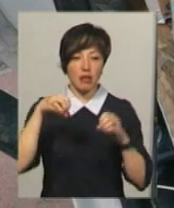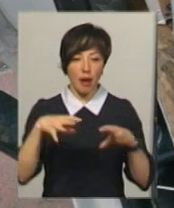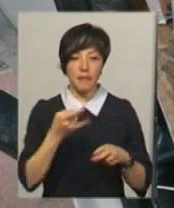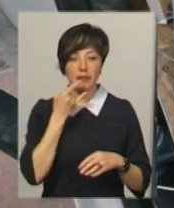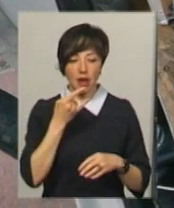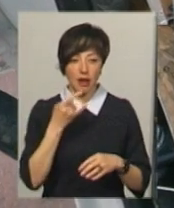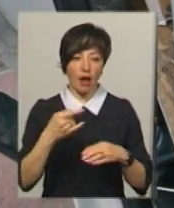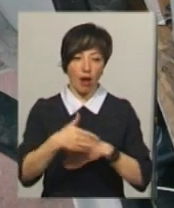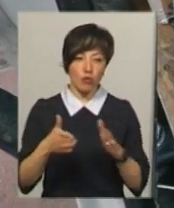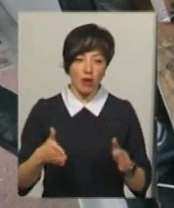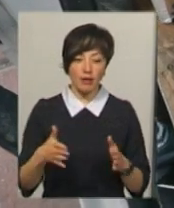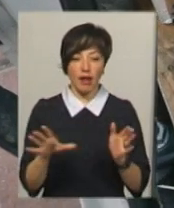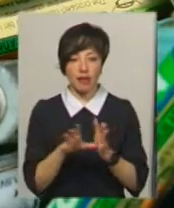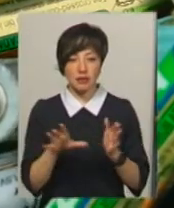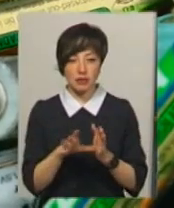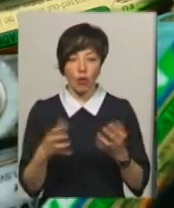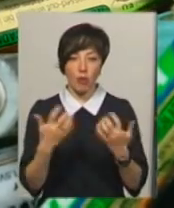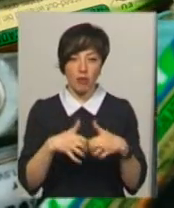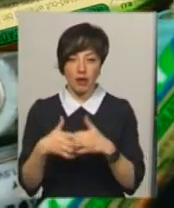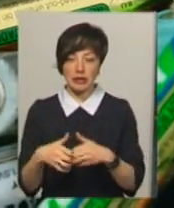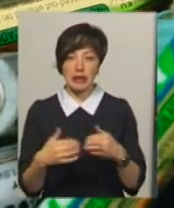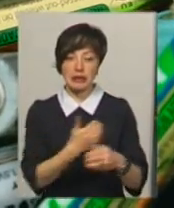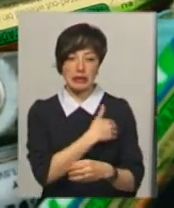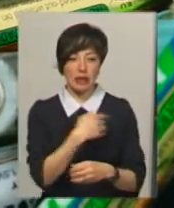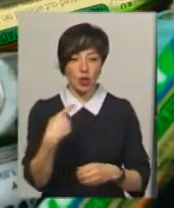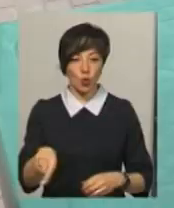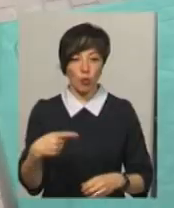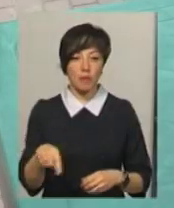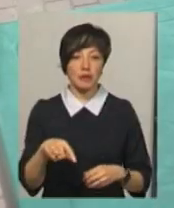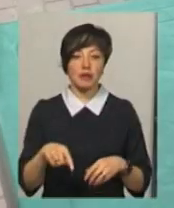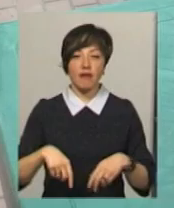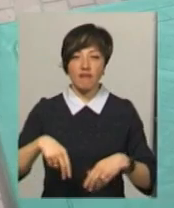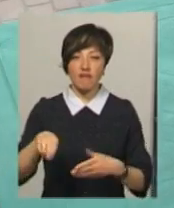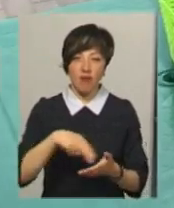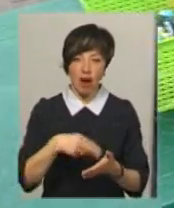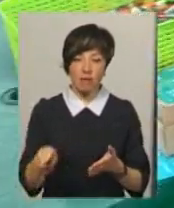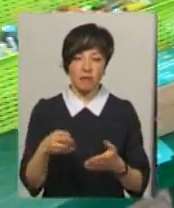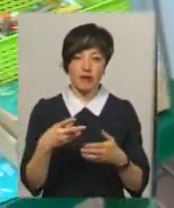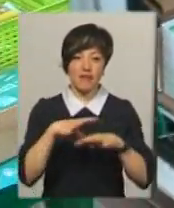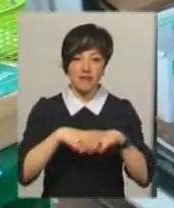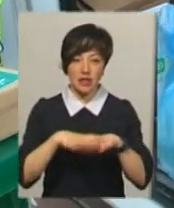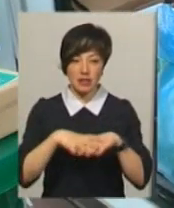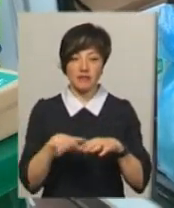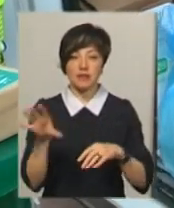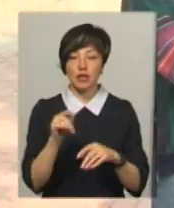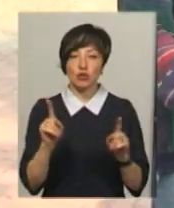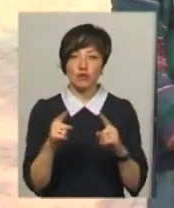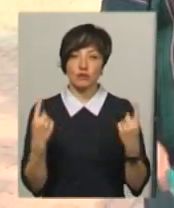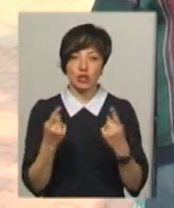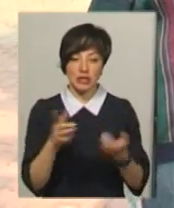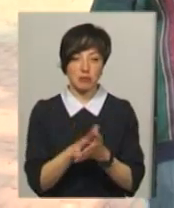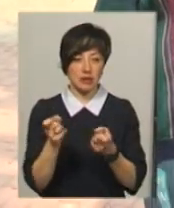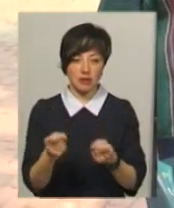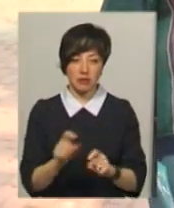батарейки, акумулятори, електричне та електронне обладнання, термометри, фарби, відпрацьовані фільтри, миючі засоби старої. Усе, що у звичайний